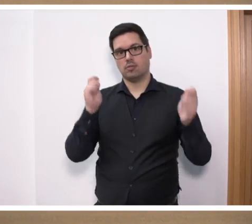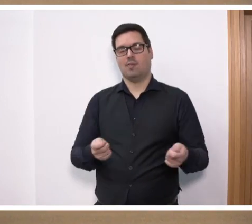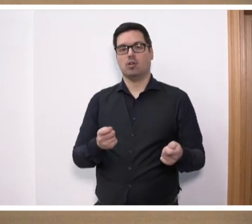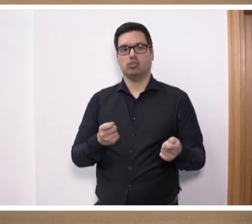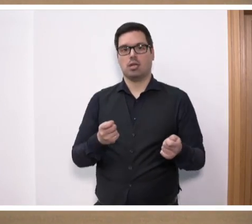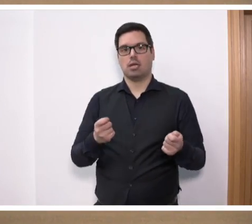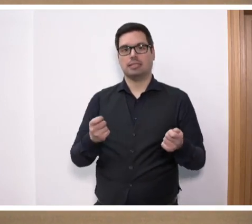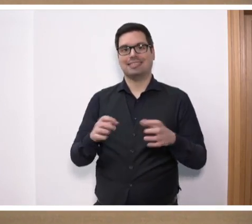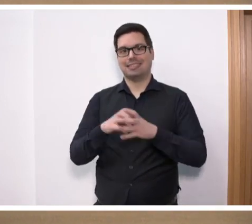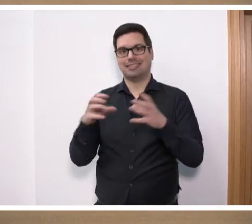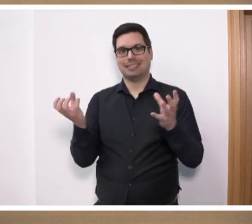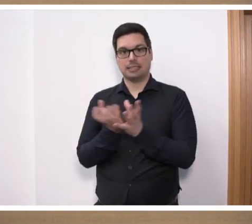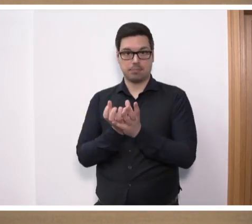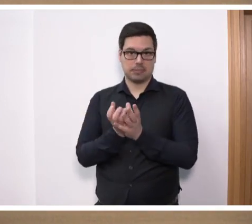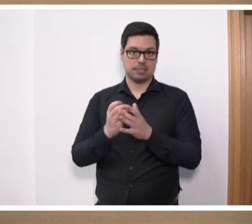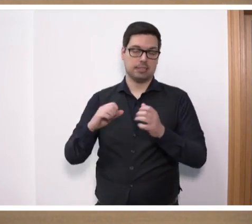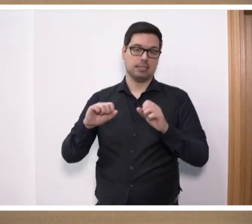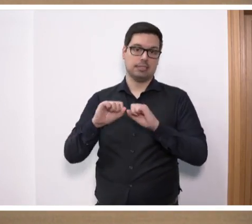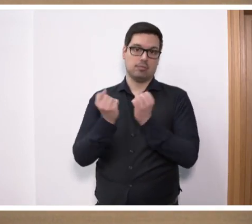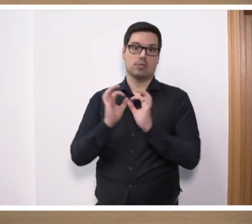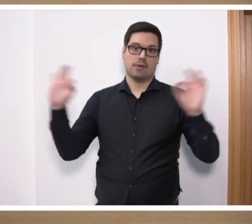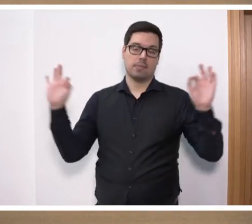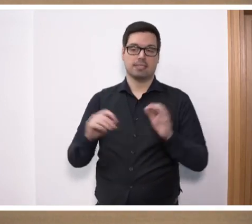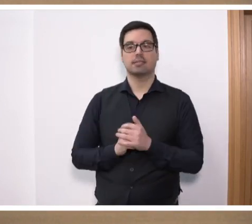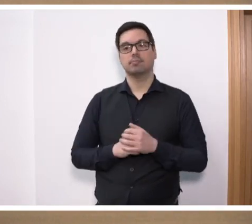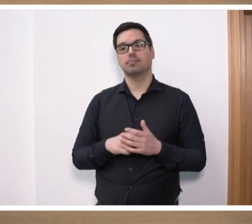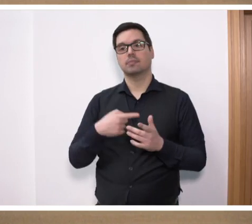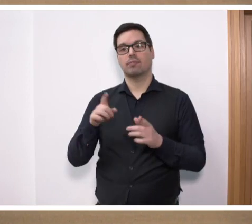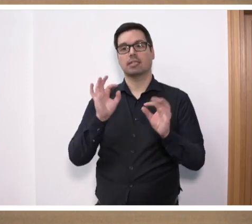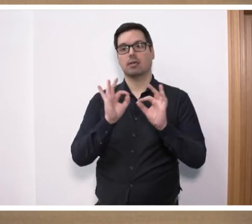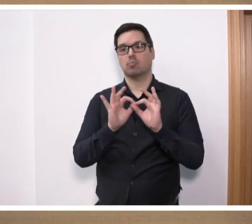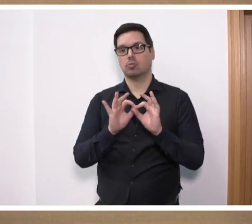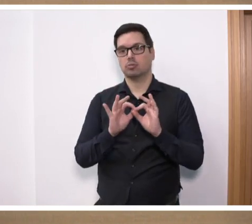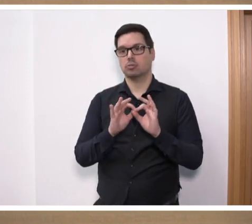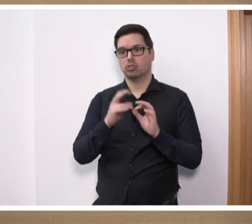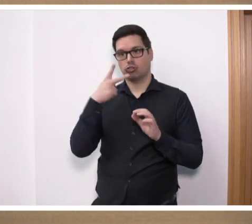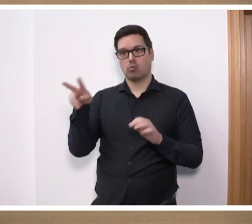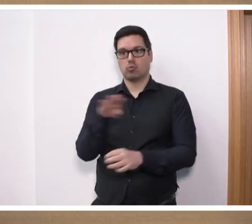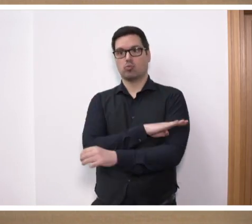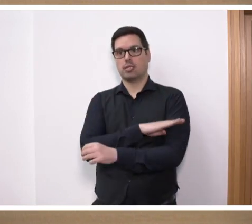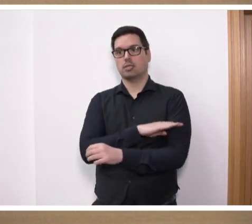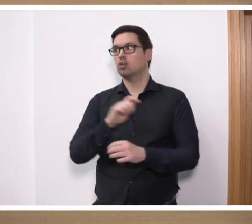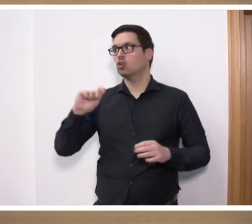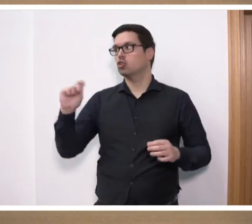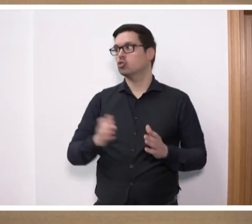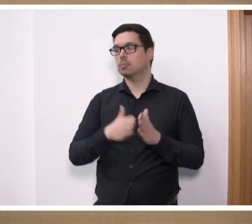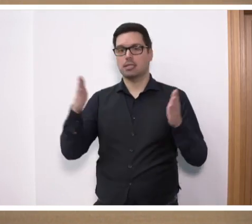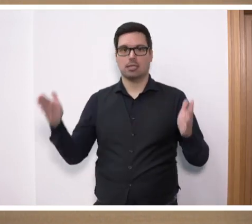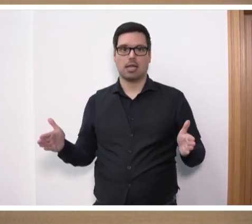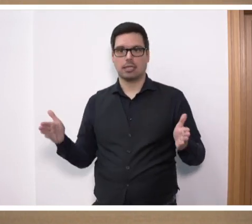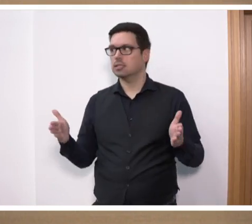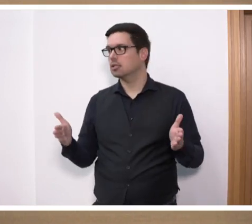Gesamtsituation hier zu verbessern. Ein weiterer Punkt. Ich schaue zur Kollegin Jutta Schmidt-Lang. Ein echter